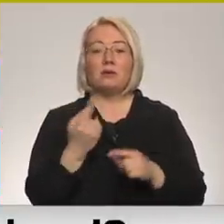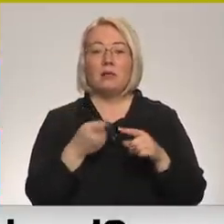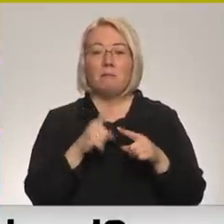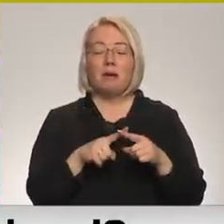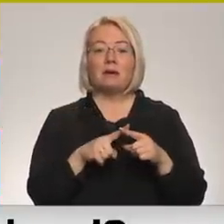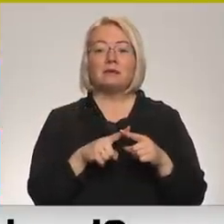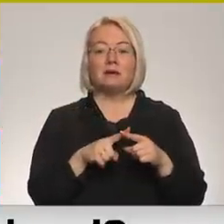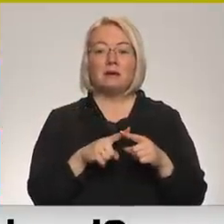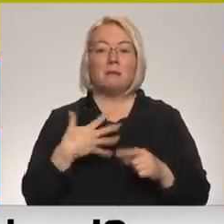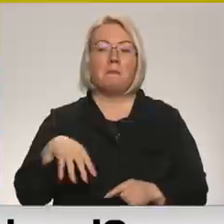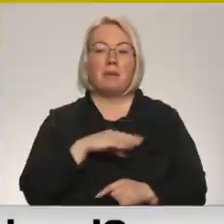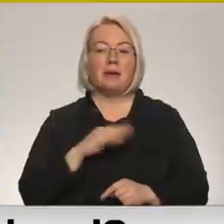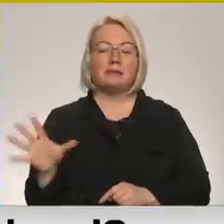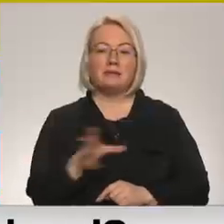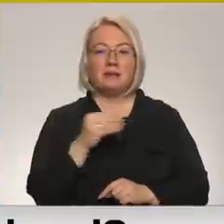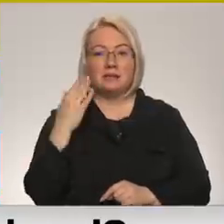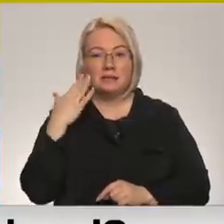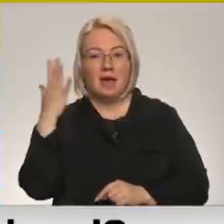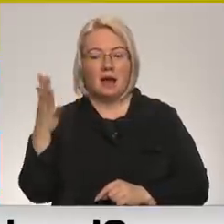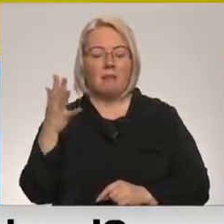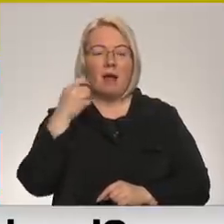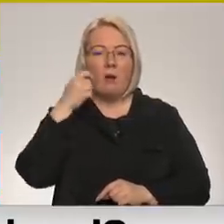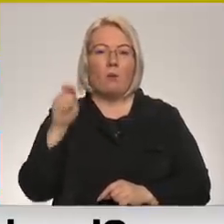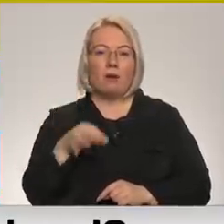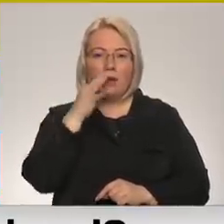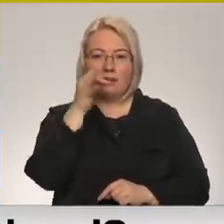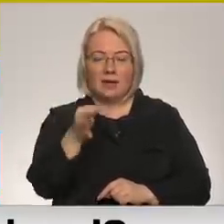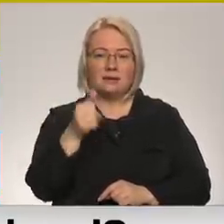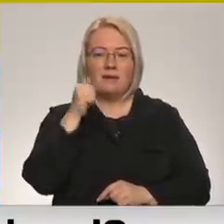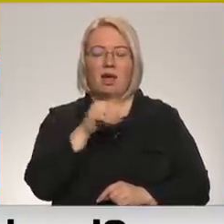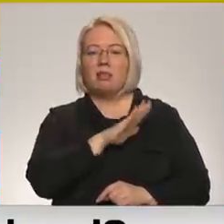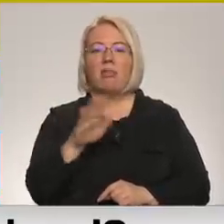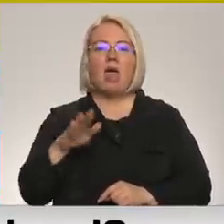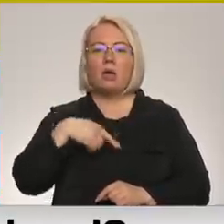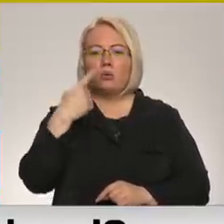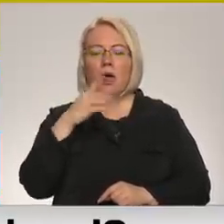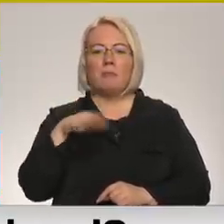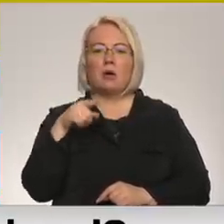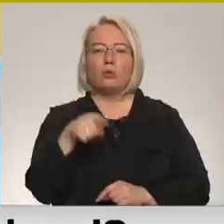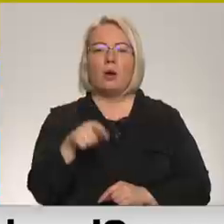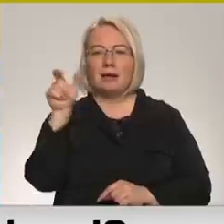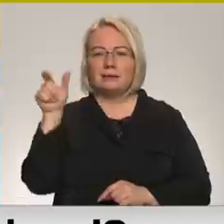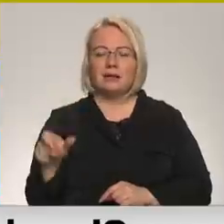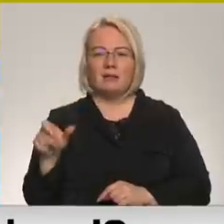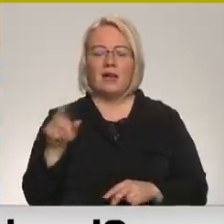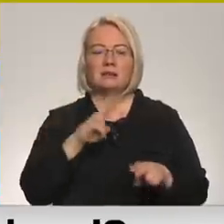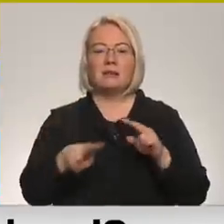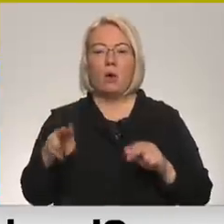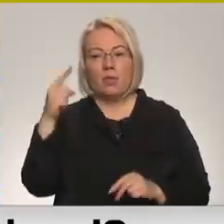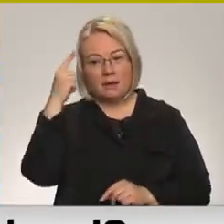Tāpēc mēs visi ceram, ka, kā jau es teicu, mēs vēl nerunājam par to, ka cilvēks ir absolūti zaudējis prātu,